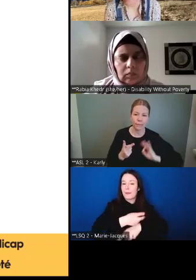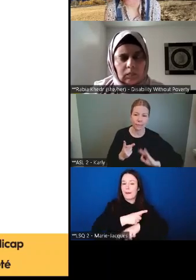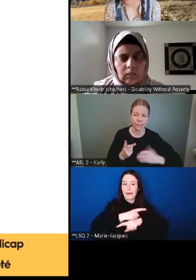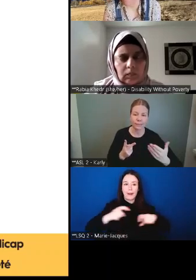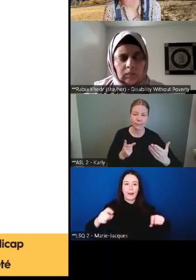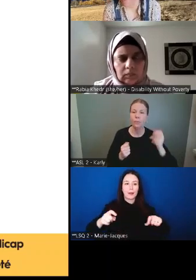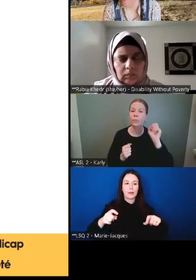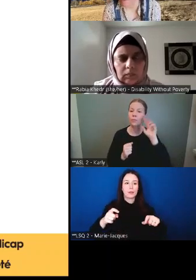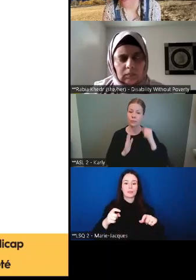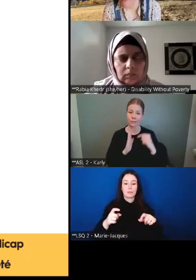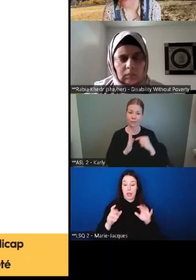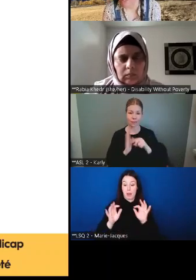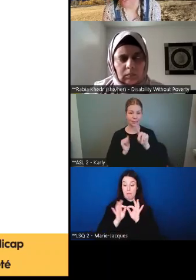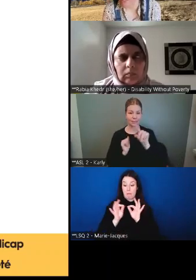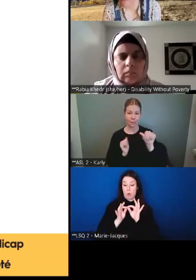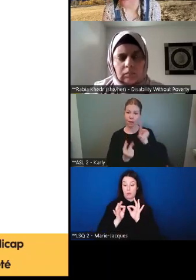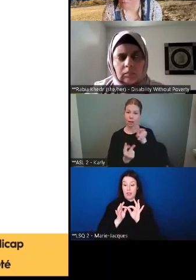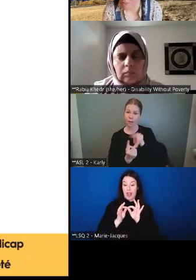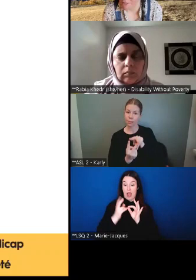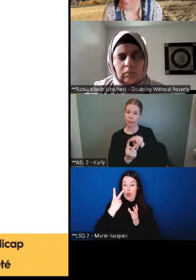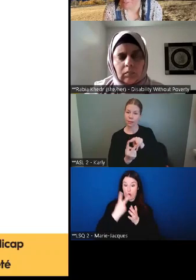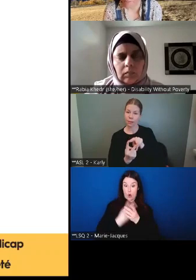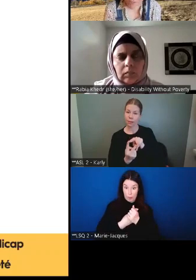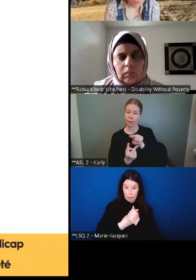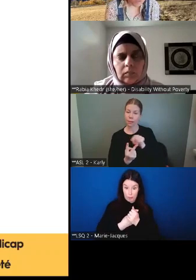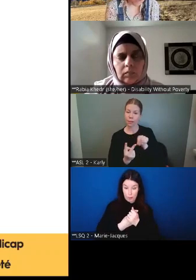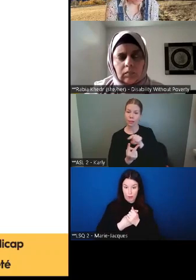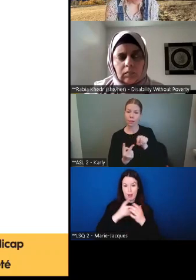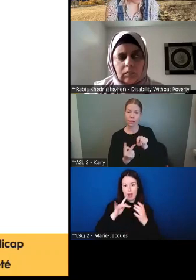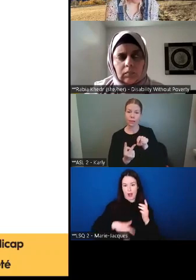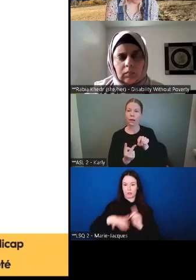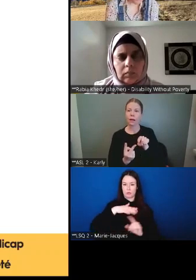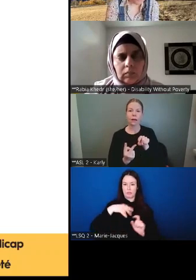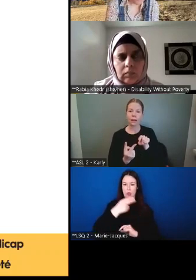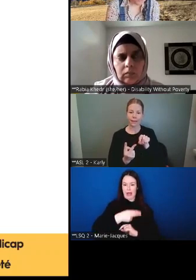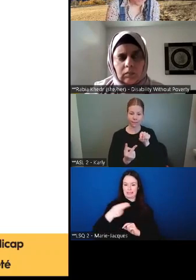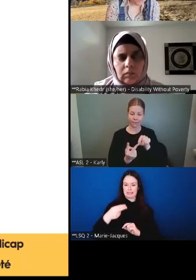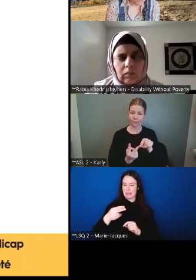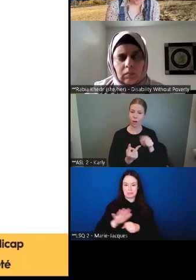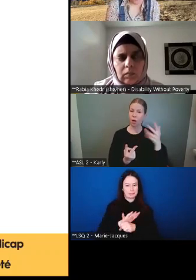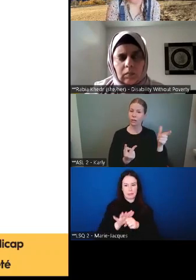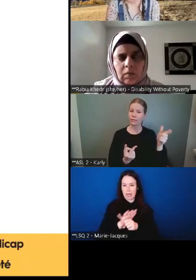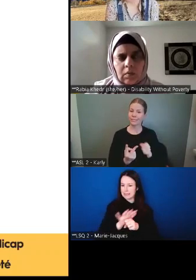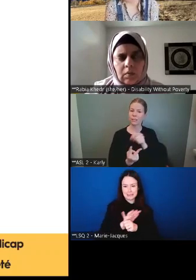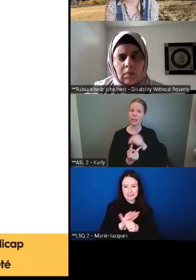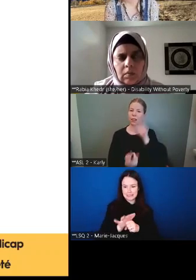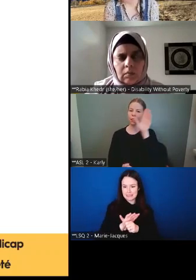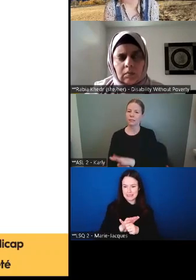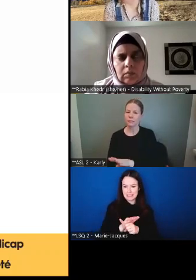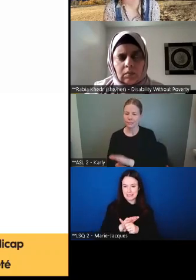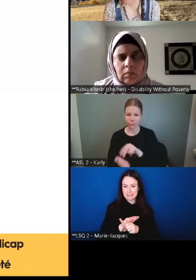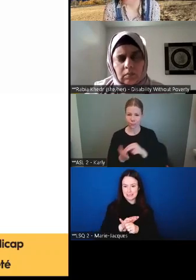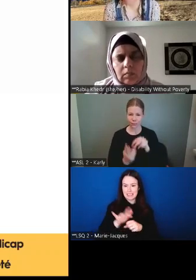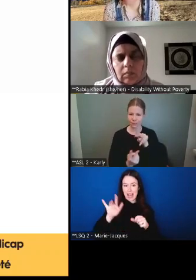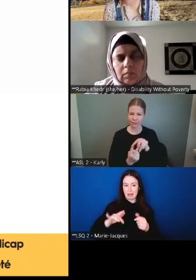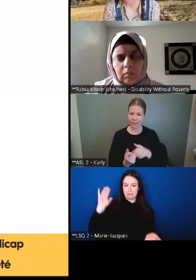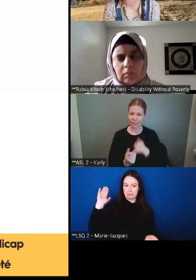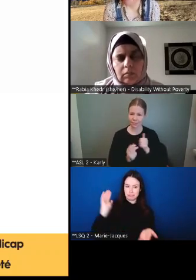montant qu'ils reçoivent en tant que couple vivant en situation de handicap n'est pas suffisant parce qu'il a été tellement réduit.